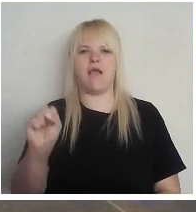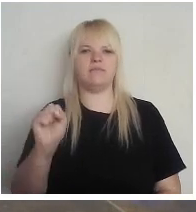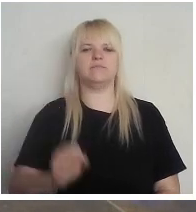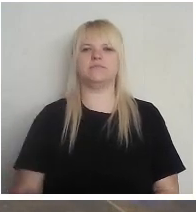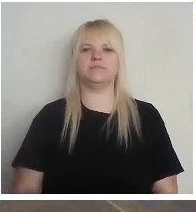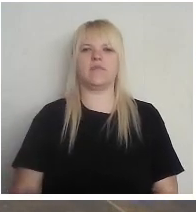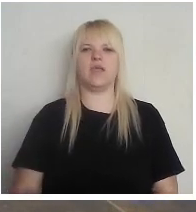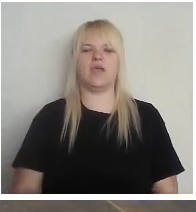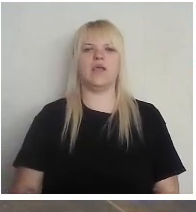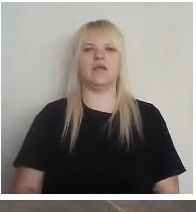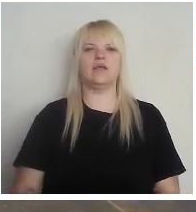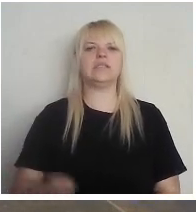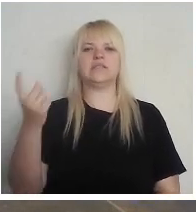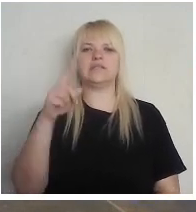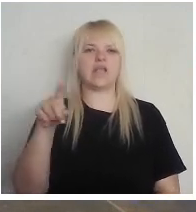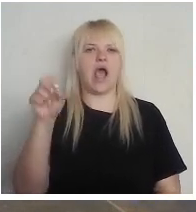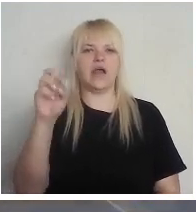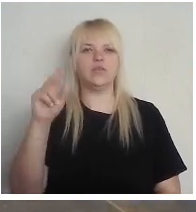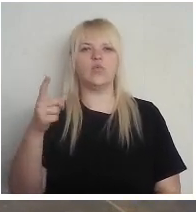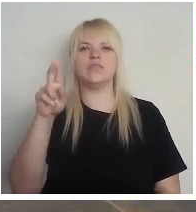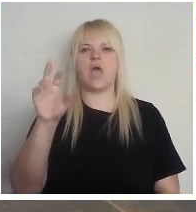Sert un NATO